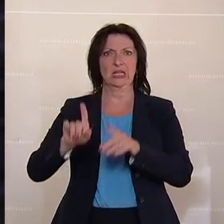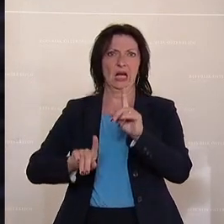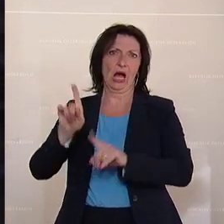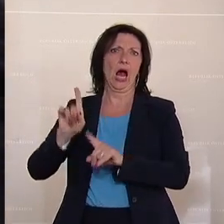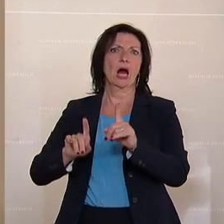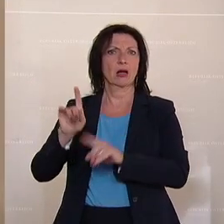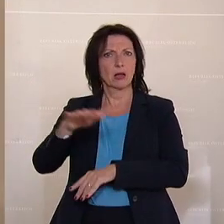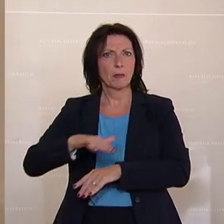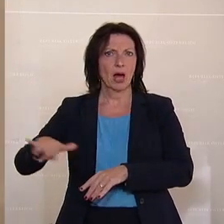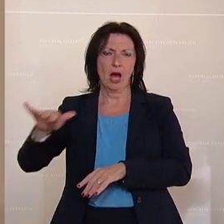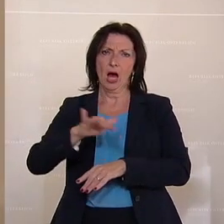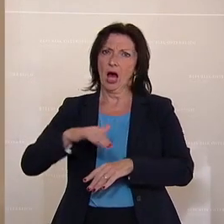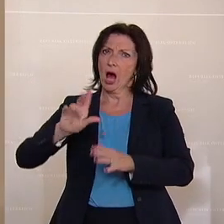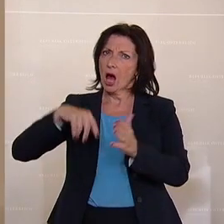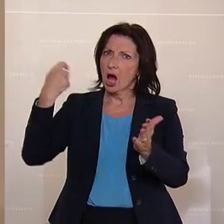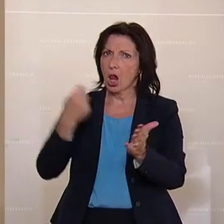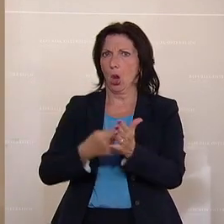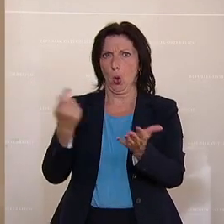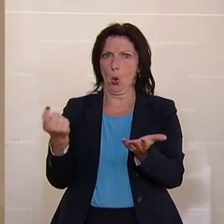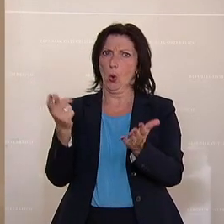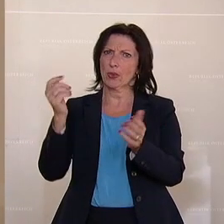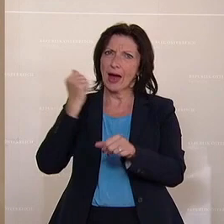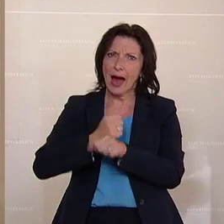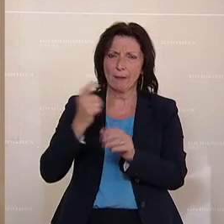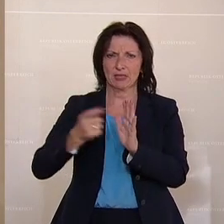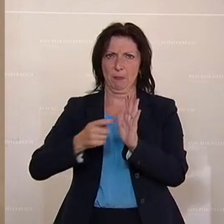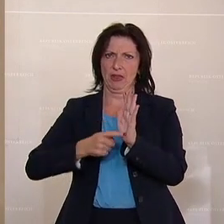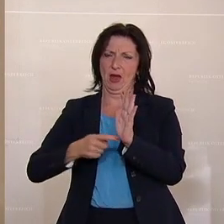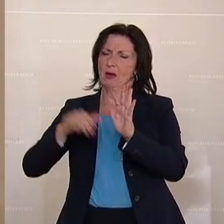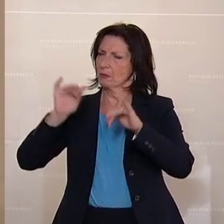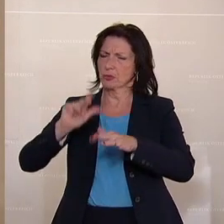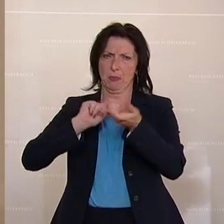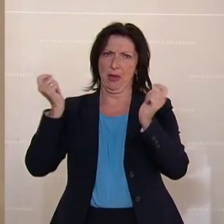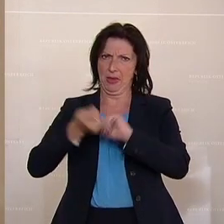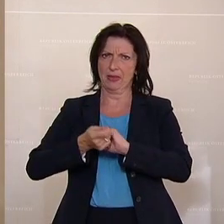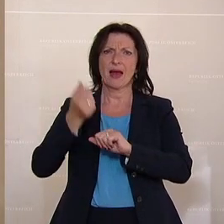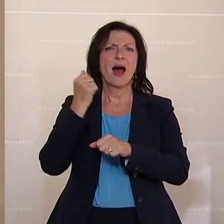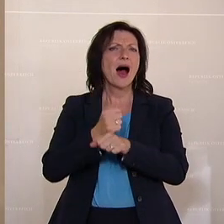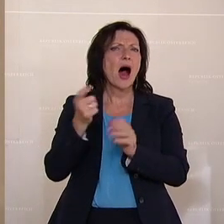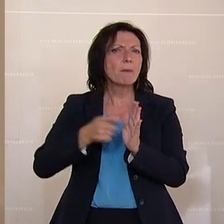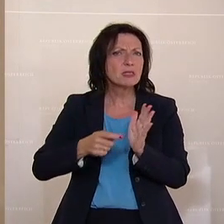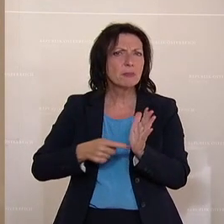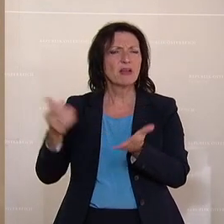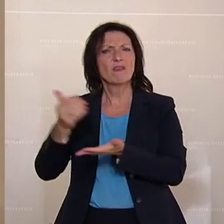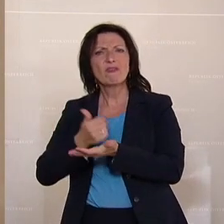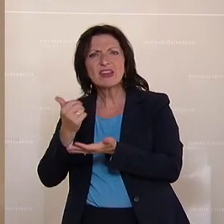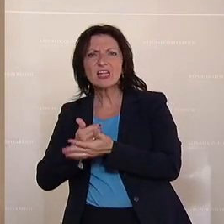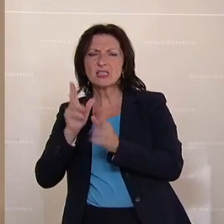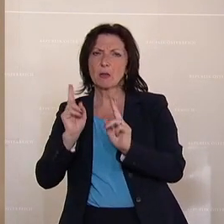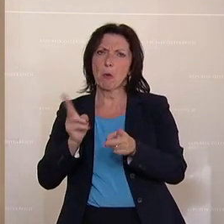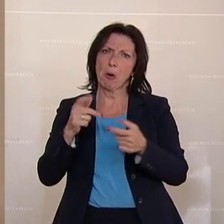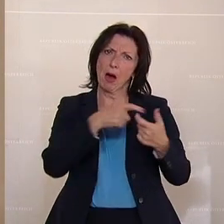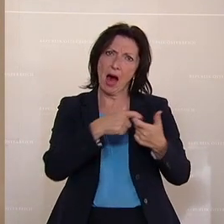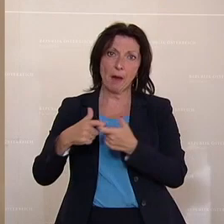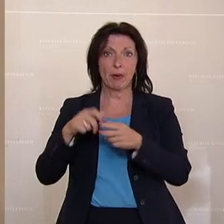Verdienstmöglichkeiten wirklich zu bearbeiten, zu ändern. Arbeitsbedingungen und Verdienstmöglichkeiten variieren, je nach